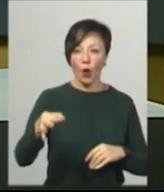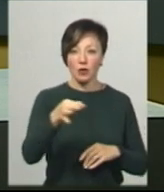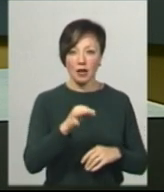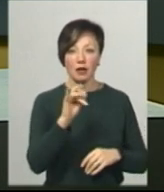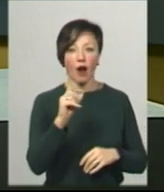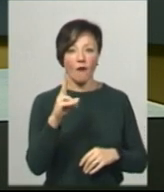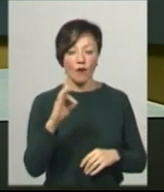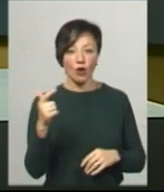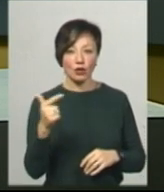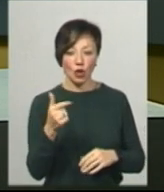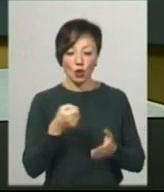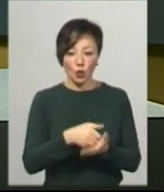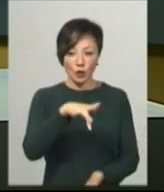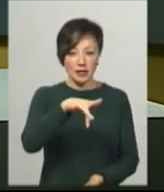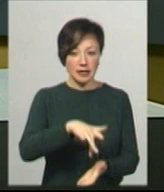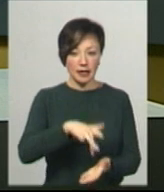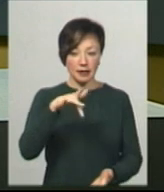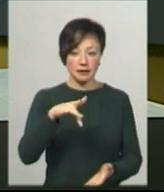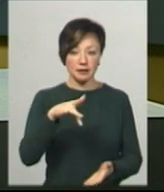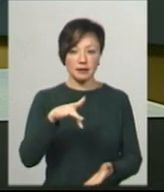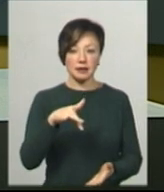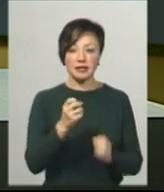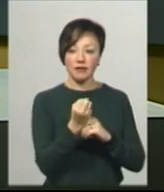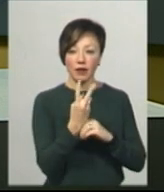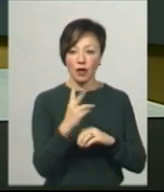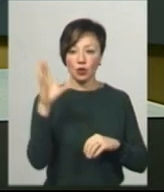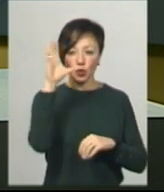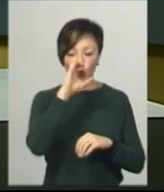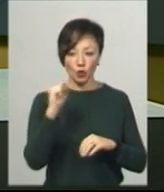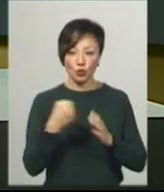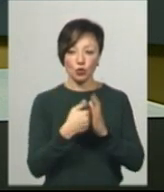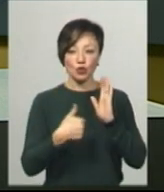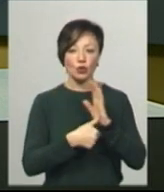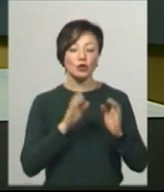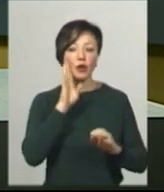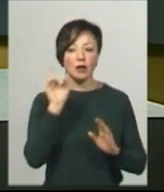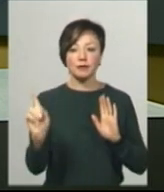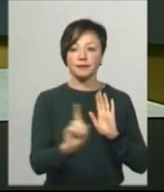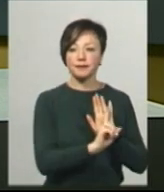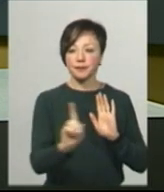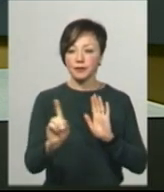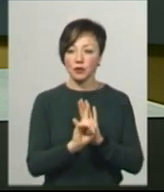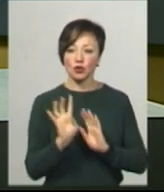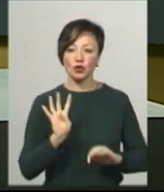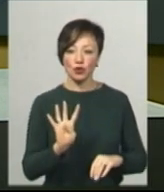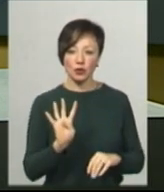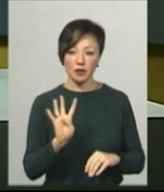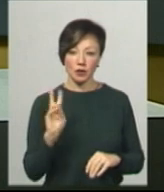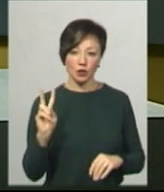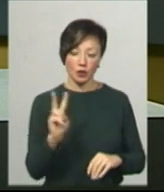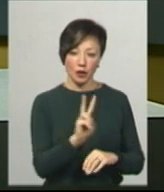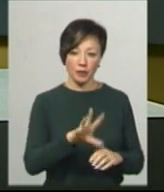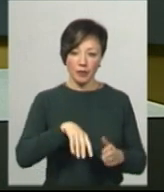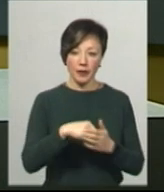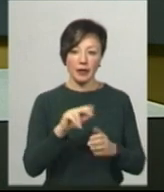Ракове та Гречани до центральної частини Хмельницького з 12-ї ночі до 6-ї ранку курсуватимуть 4 тролейбуси. Вартість